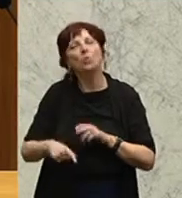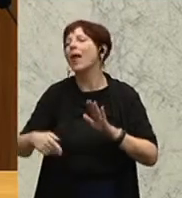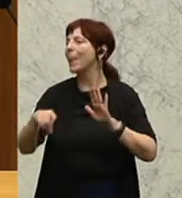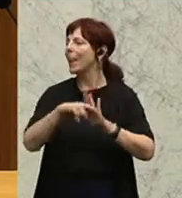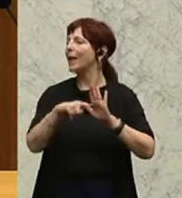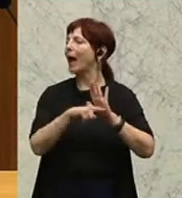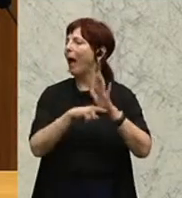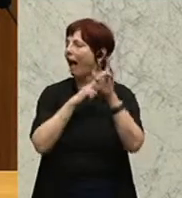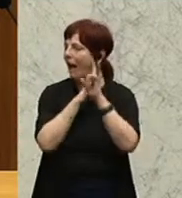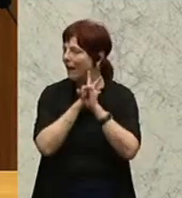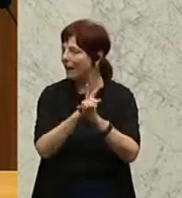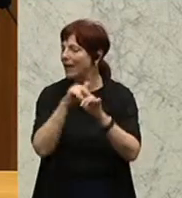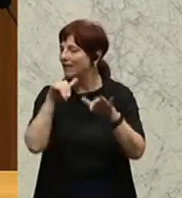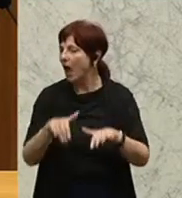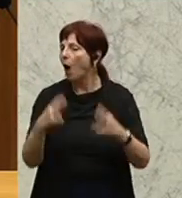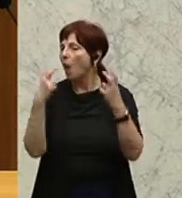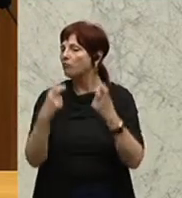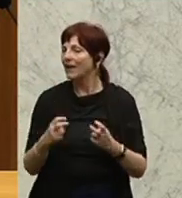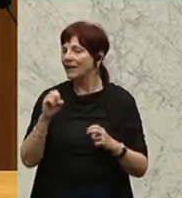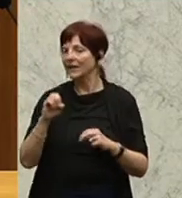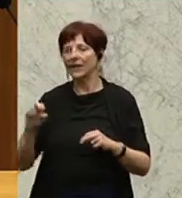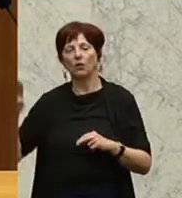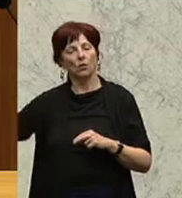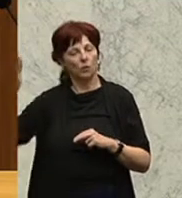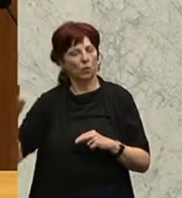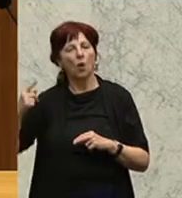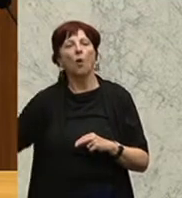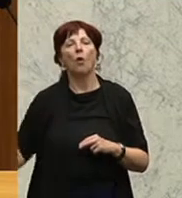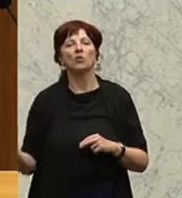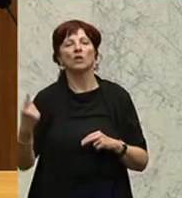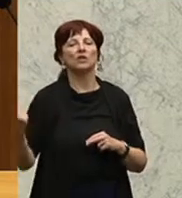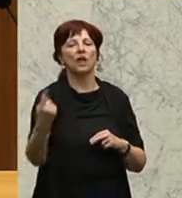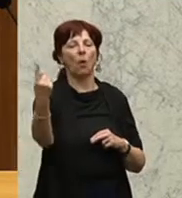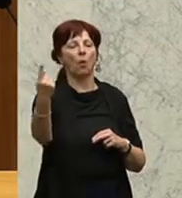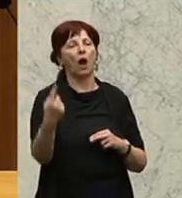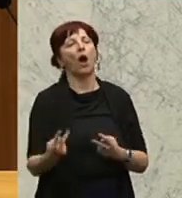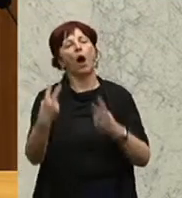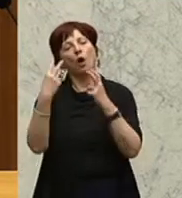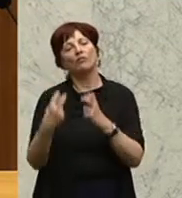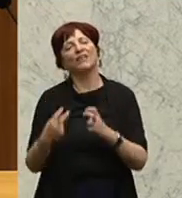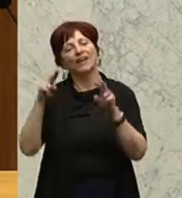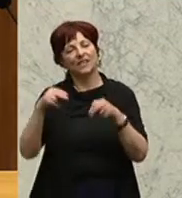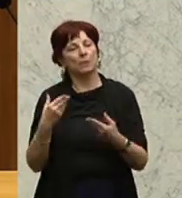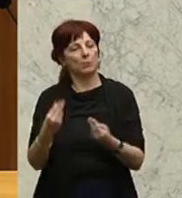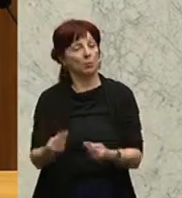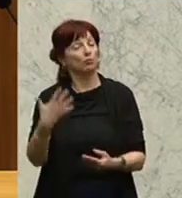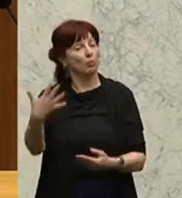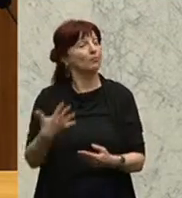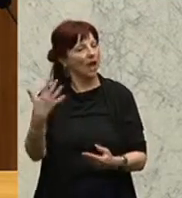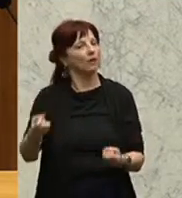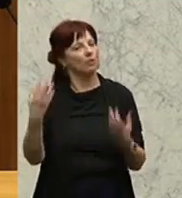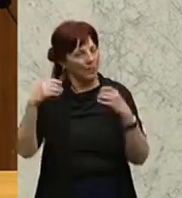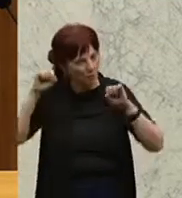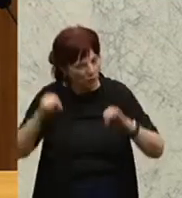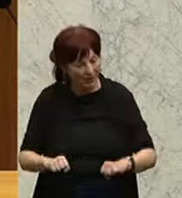dauerhaftes Aufenthaltsrecht bekommt, was nach fünf Jahren möglich ist, nach EU-Recht, dann kann dieser Mensch